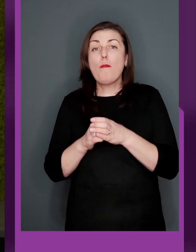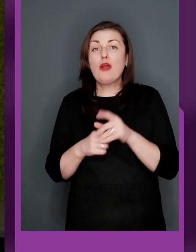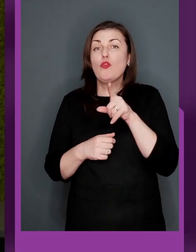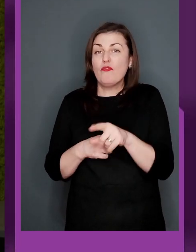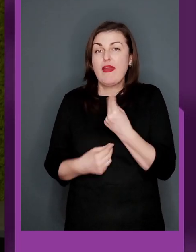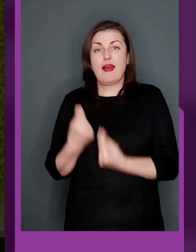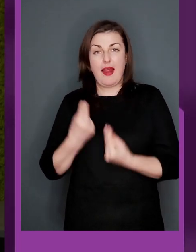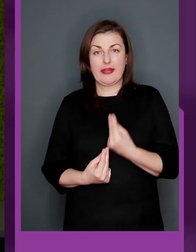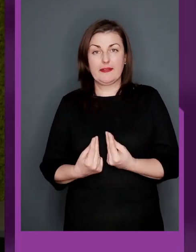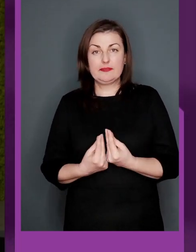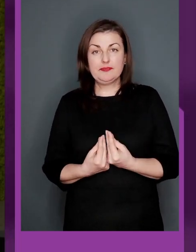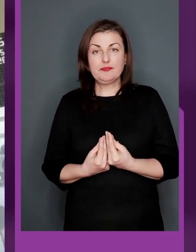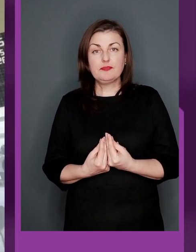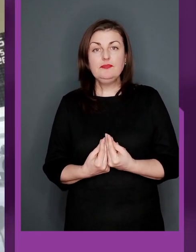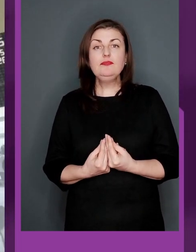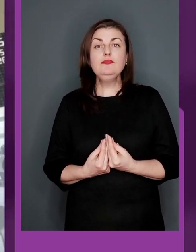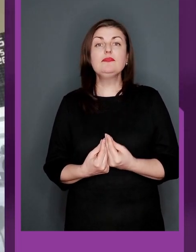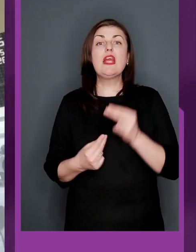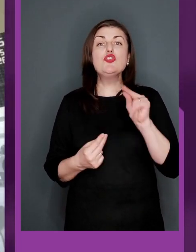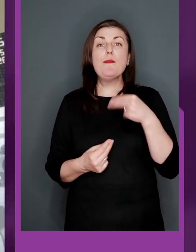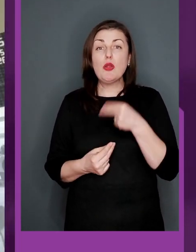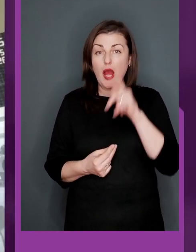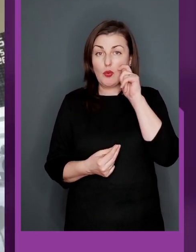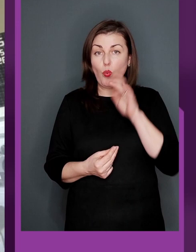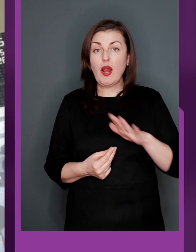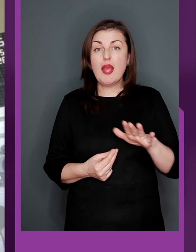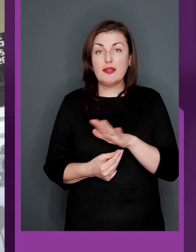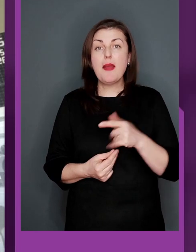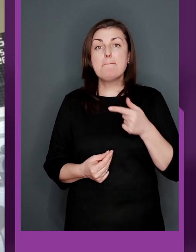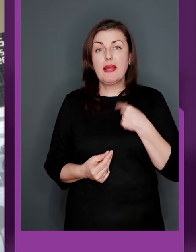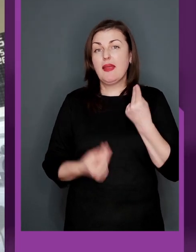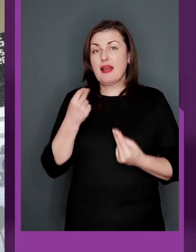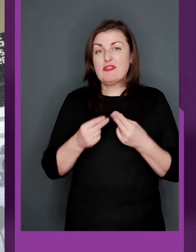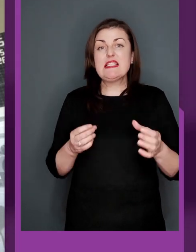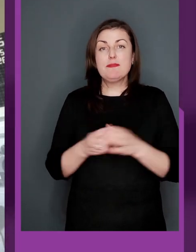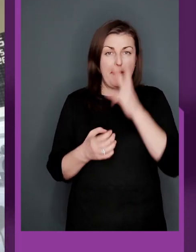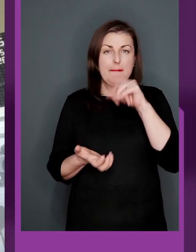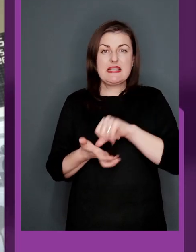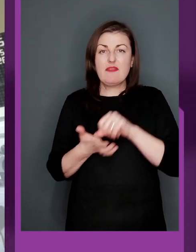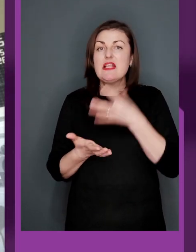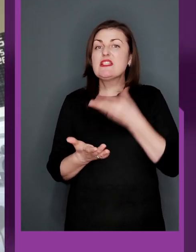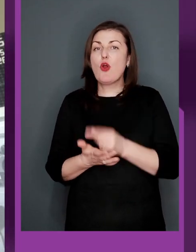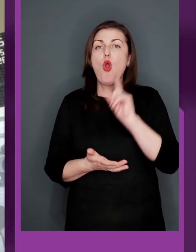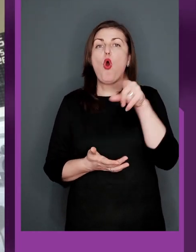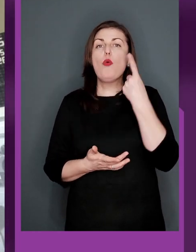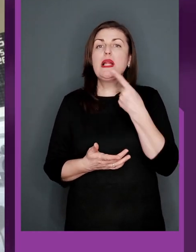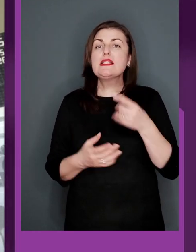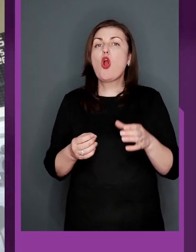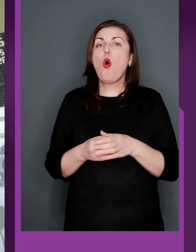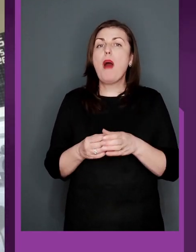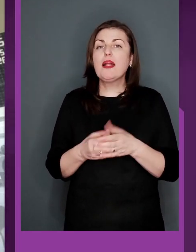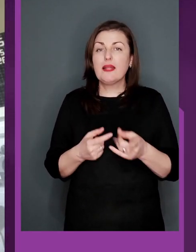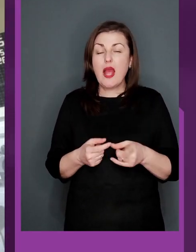ви саме граєте. В чемпіонатах України ми, гравці збірної, представляємо свої обласні